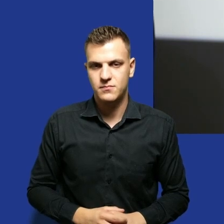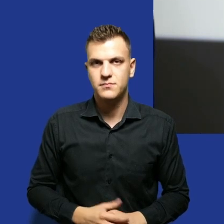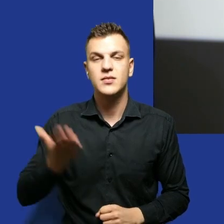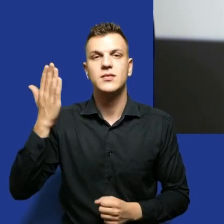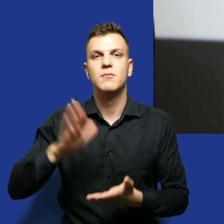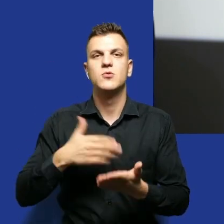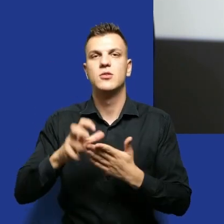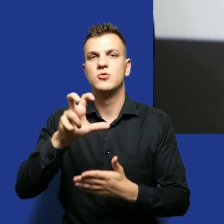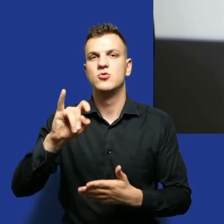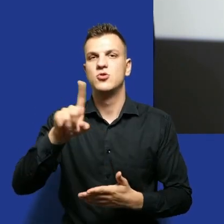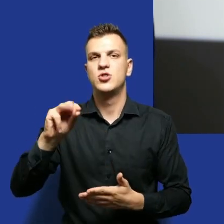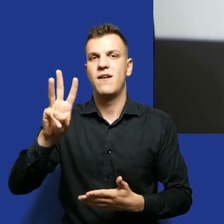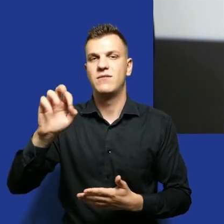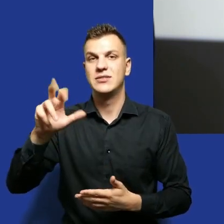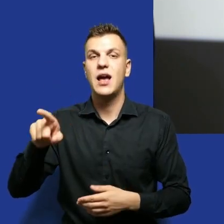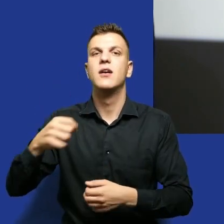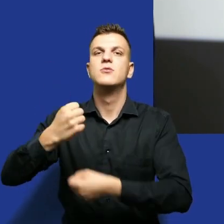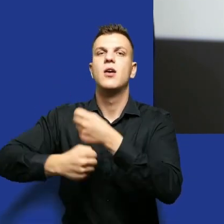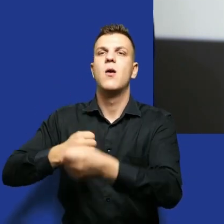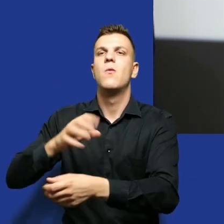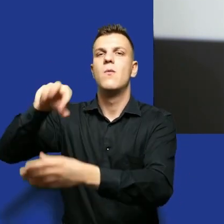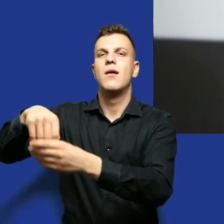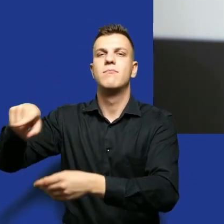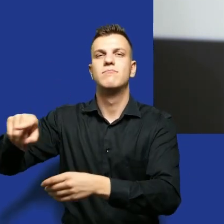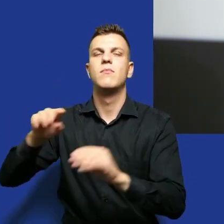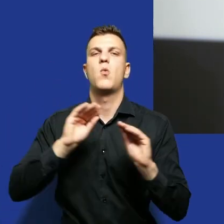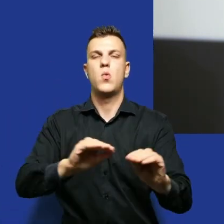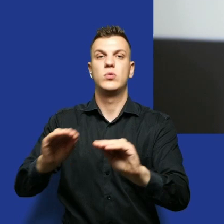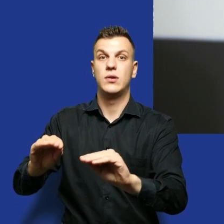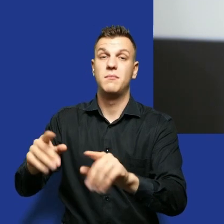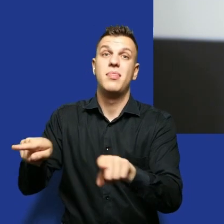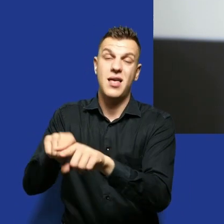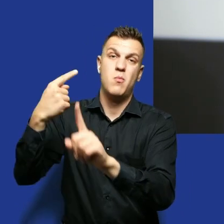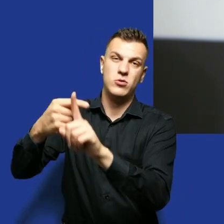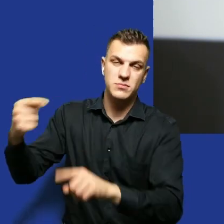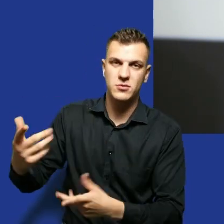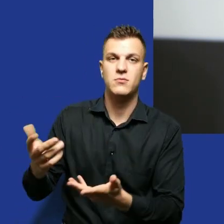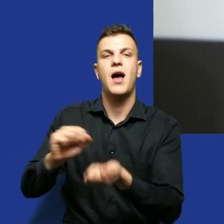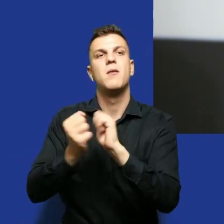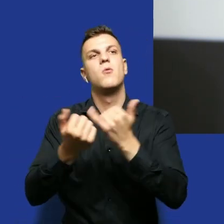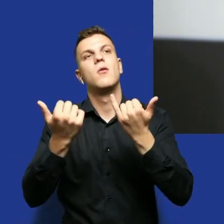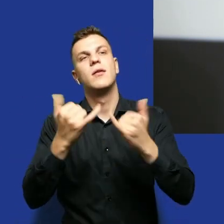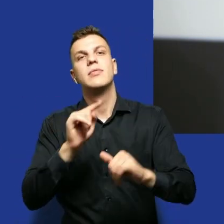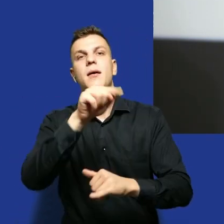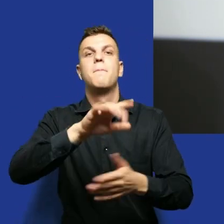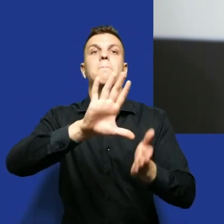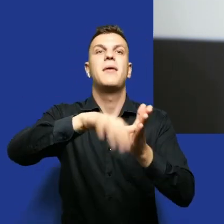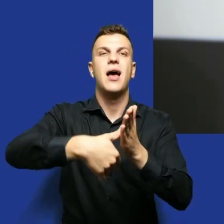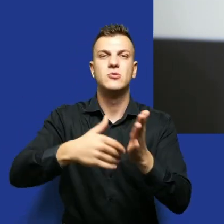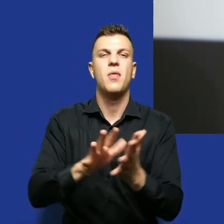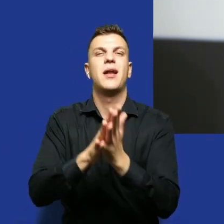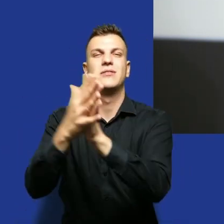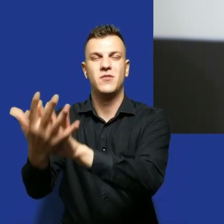działa w oświacie i też ma swoje blaskicie w tym działaniu tak naprawdę. W mieście też, a my z kolei właśnie w transformacji mamy dość takie